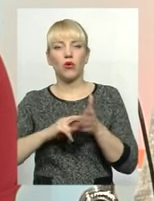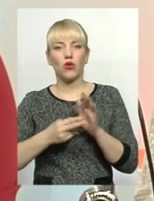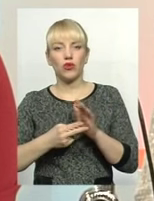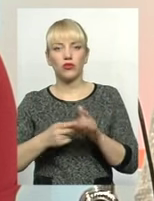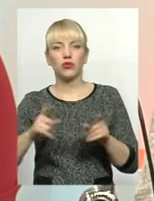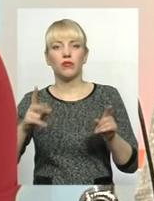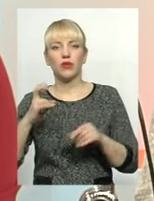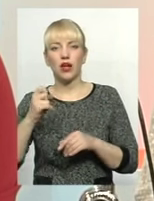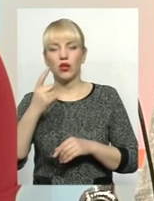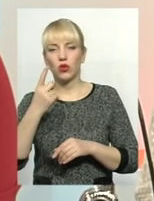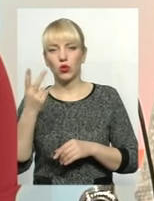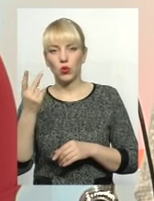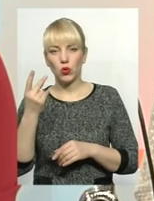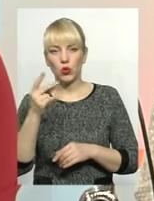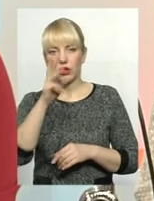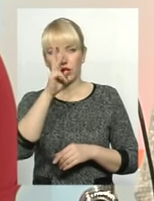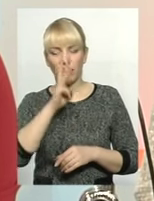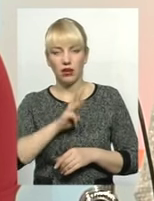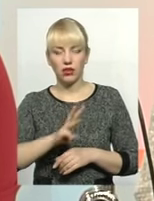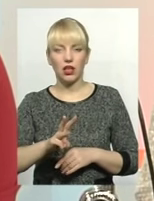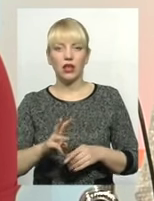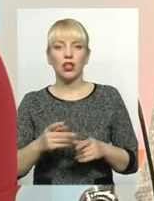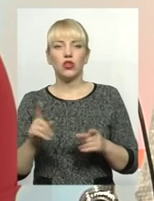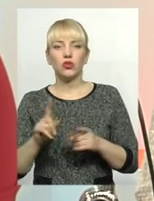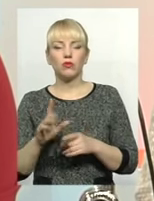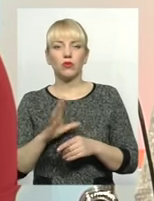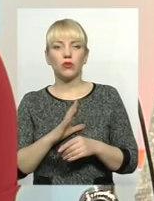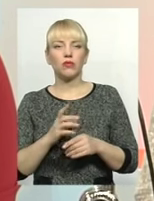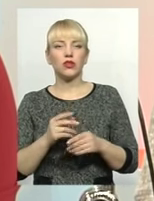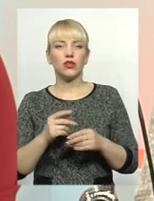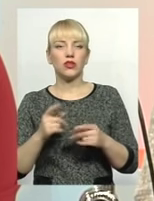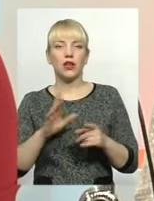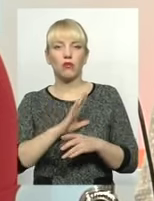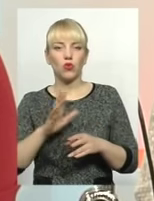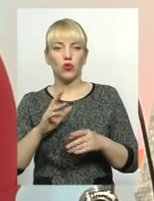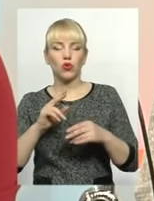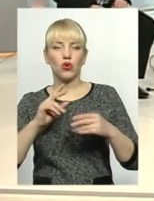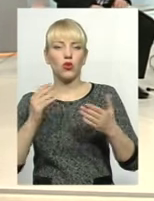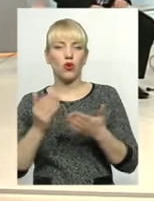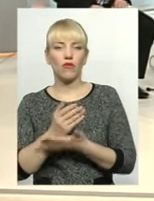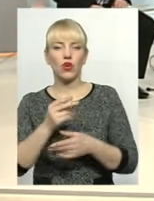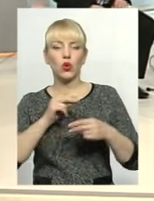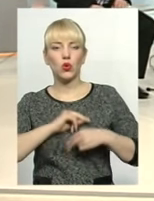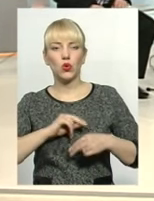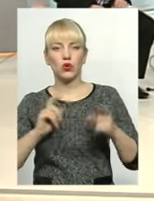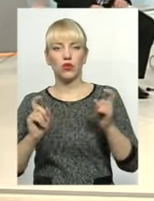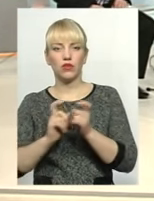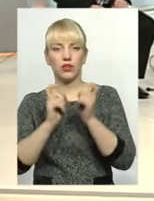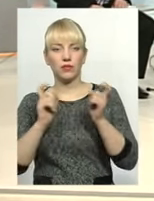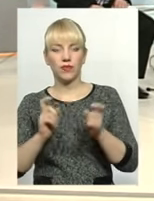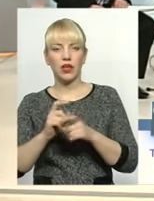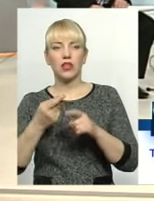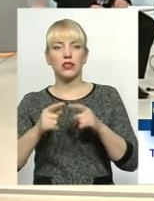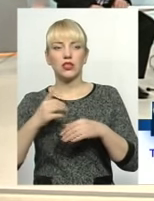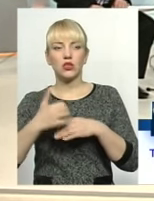вже другі чинники дестабілізації, які можуть призвести до виникнення нових колективних трудових спорів. Служба посередництва примирення